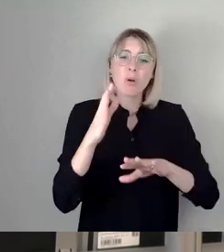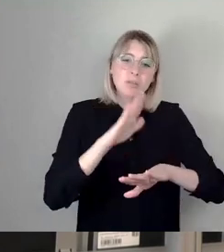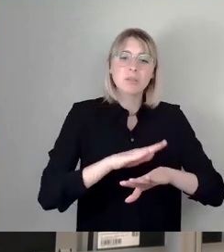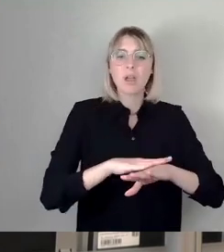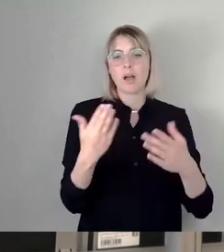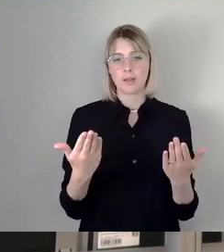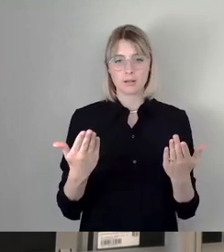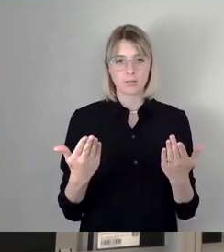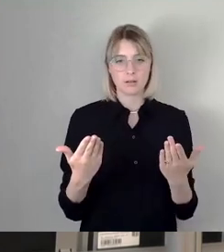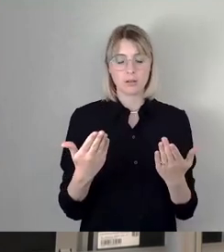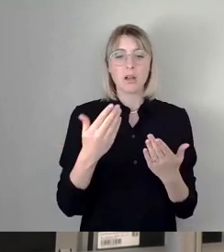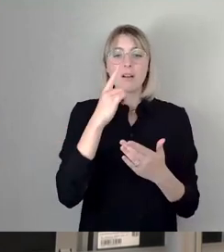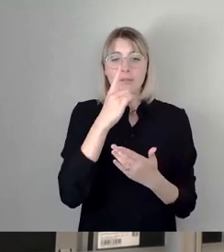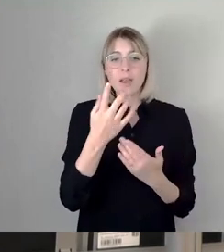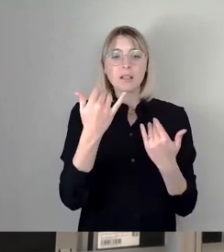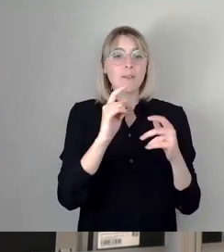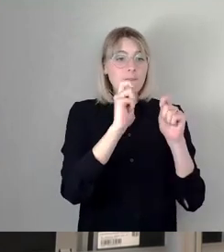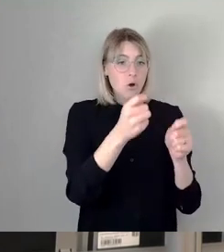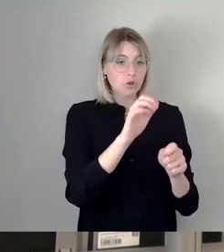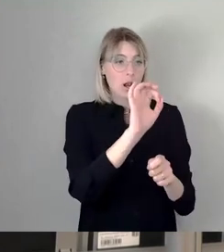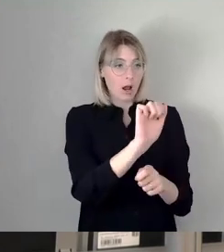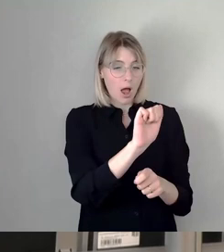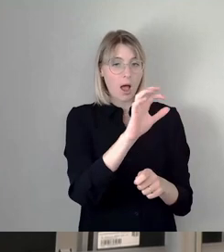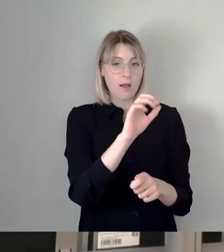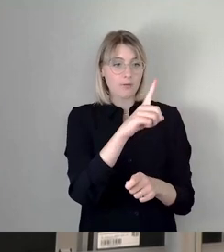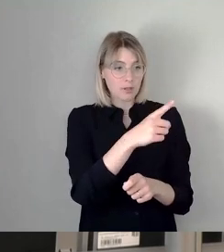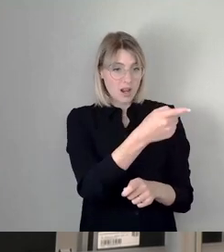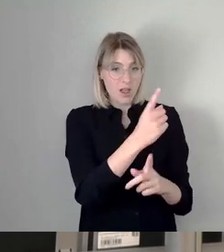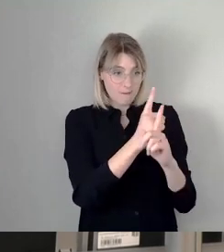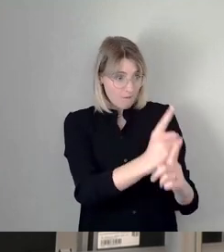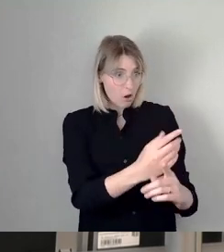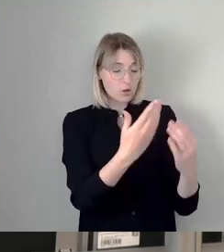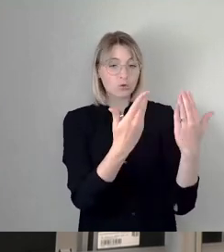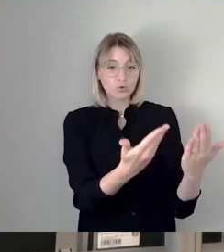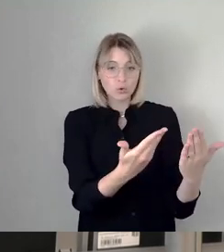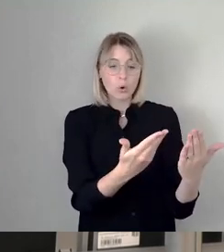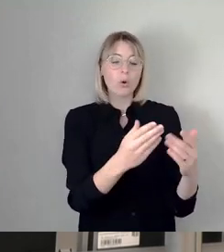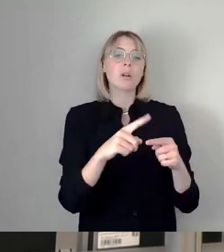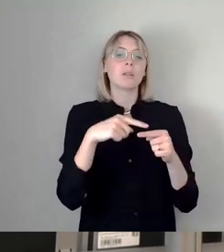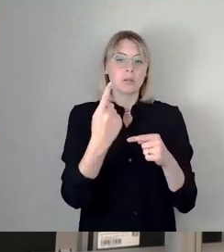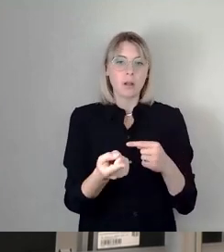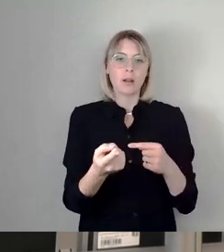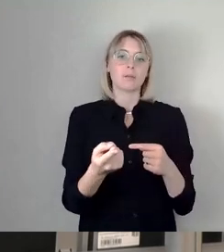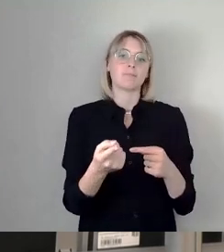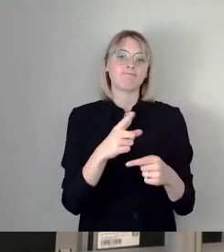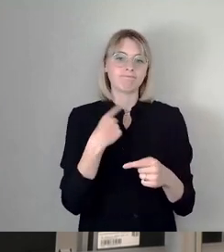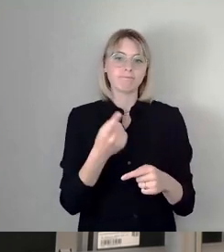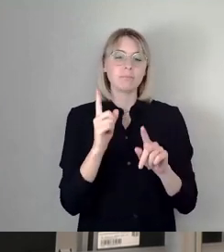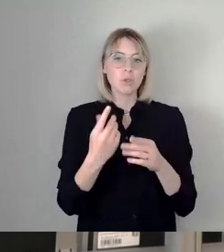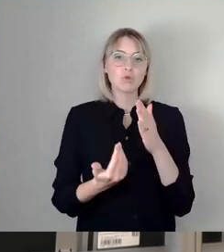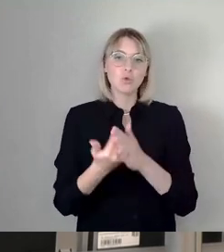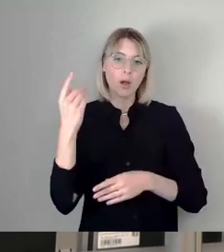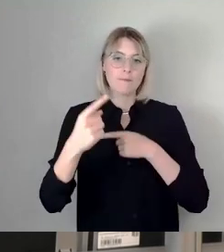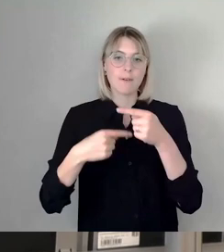zum Beispiel dem Vorschlag der AfD folgen würden, dann müssten wir natürlich ein neues Verfahren